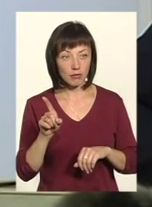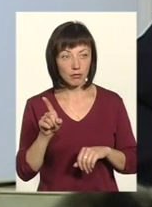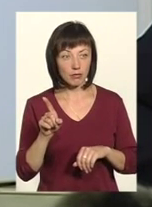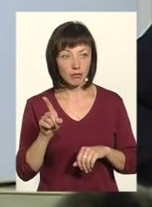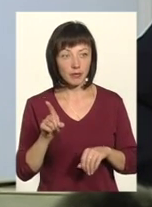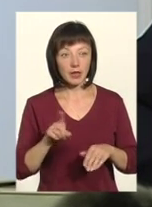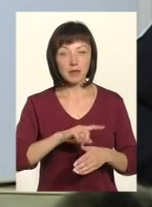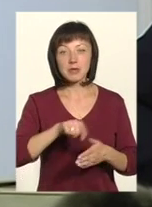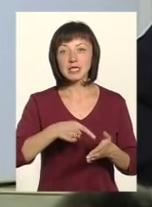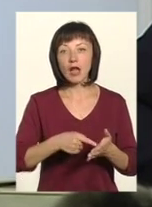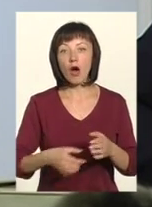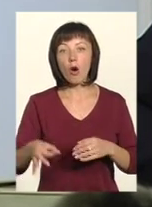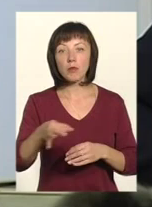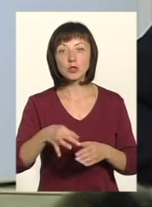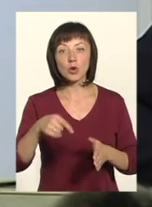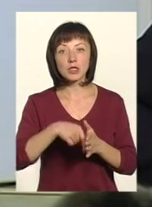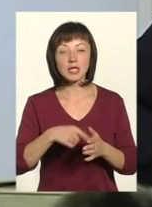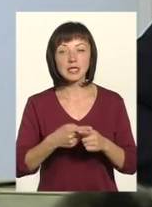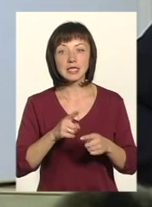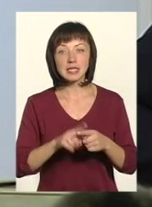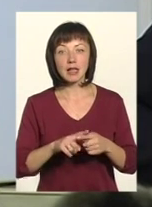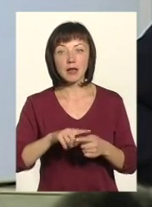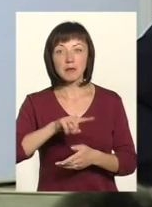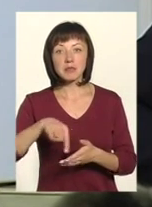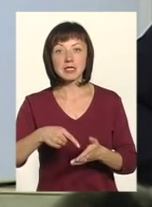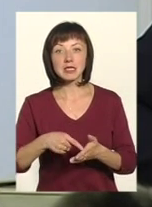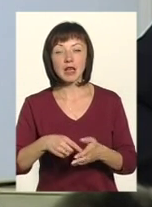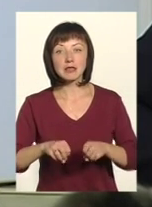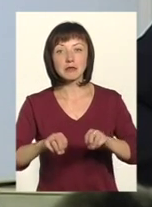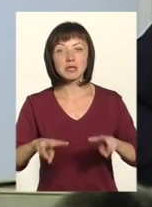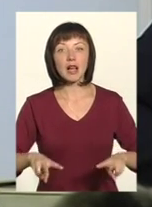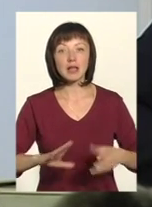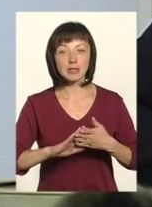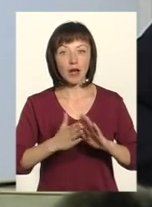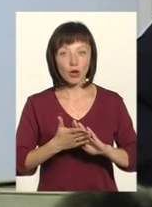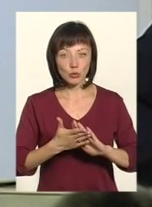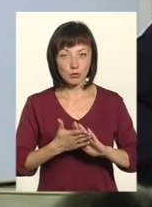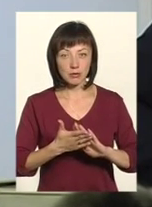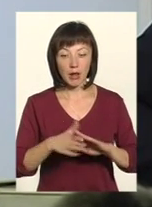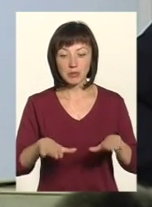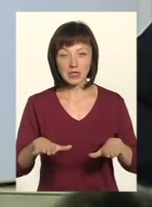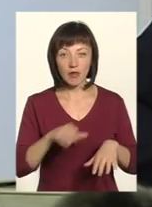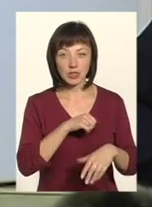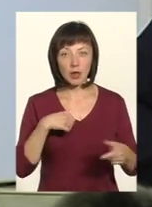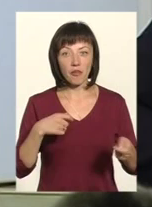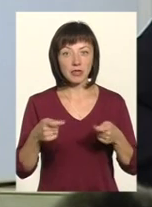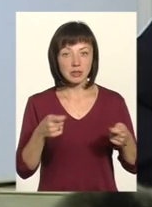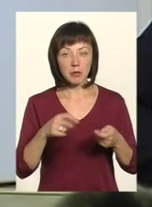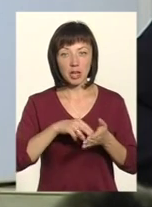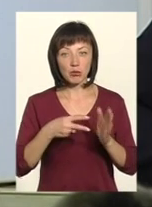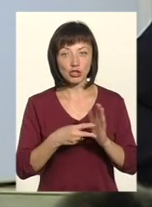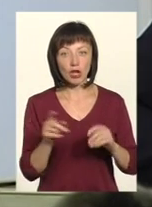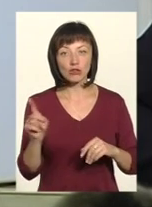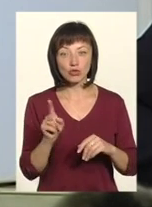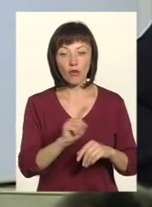міста обласного значення це міста з спеціальним статусом. Спеціальний статус місцевого самоврядування передбачає,